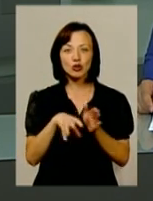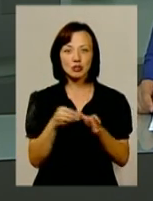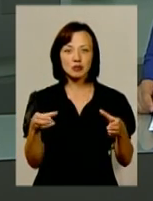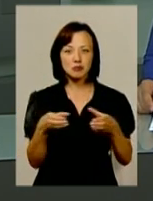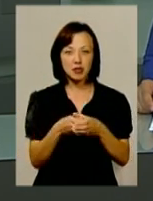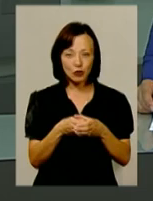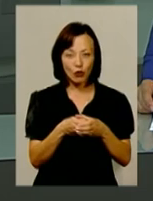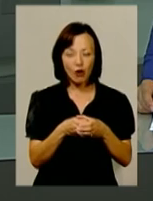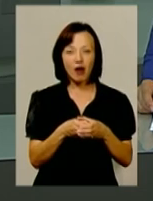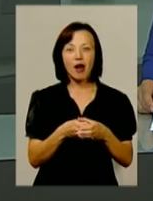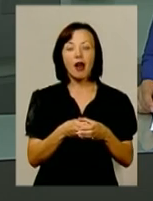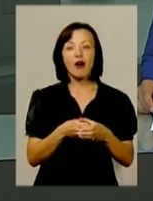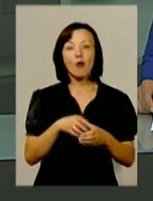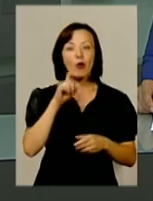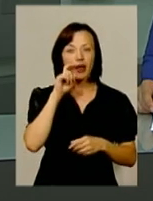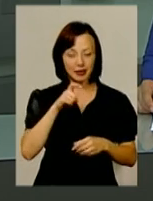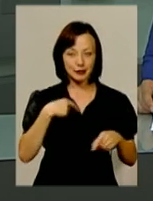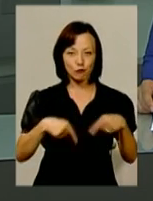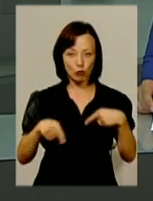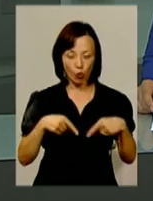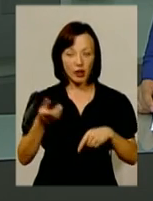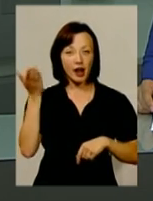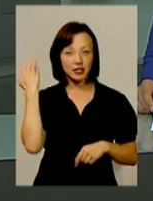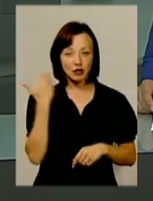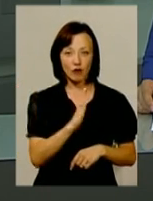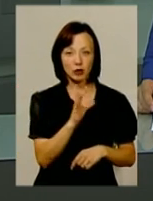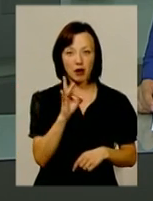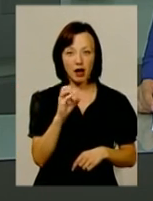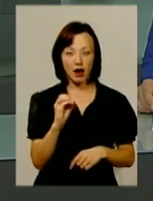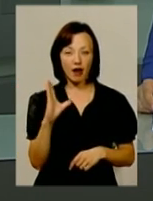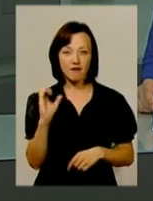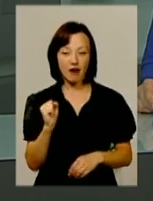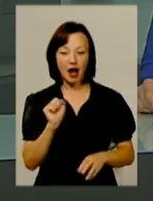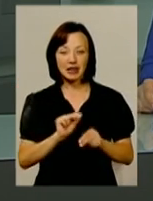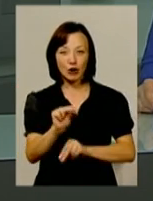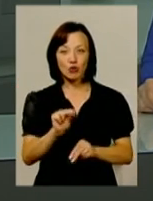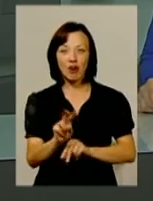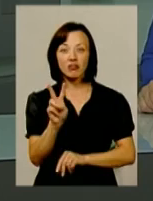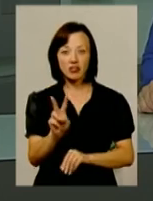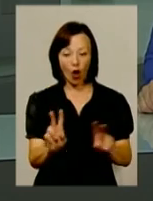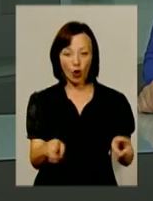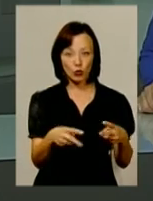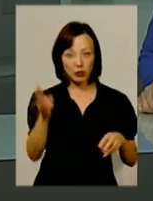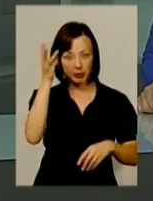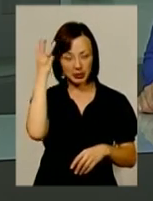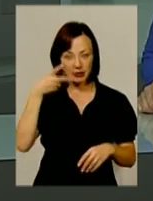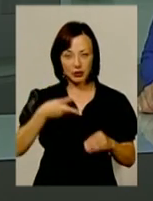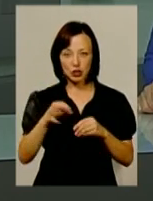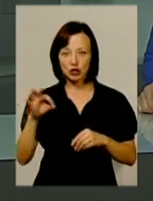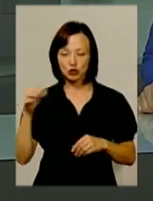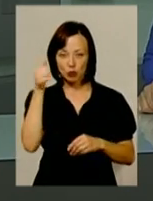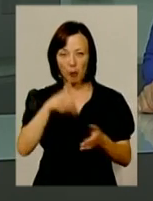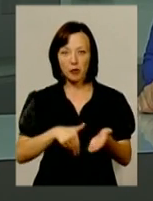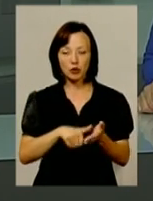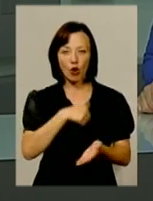повідомляють Федерації футболу України. Нагадаю, раніше Володимир Рева тренував в два хмельницьких клуби. В 2000 році він був помічником